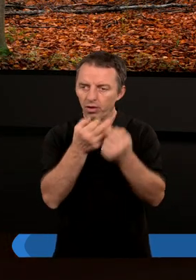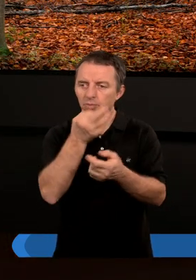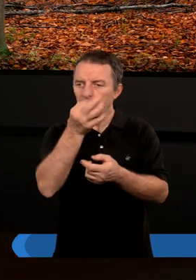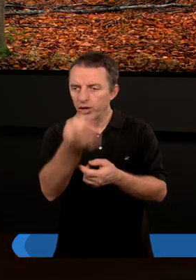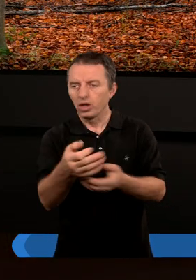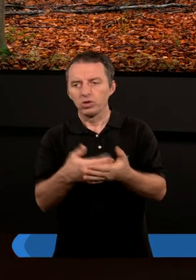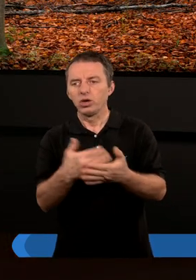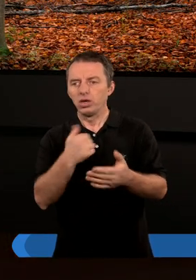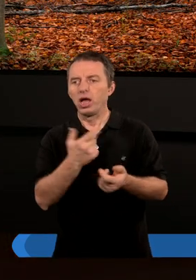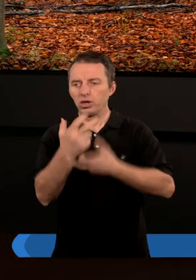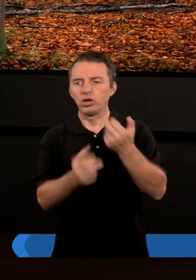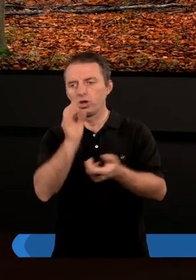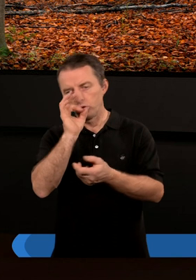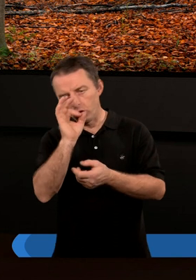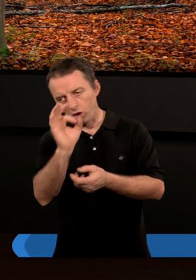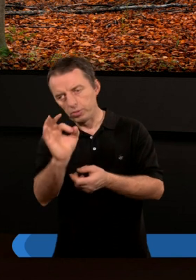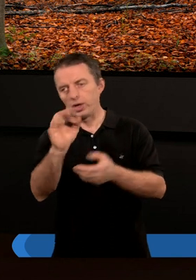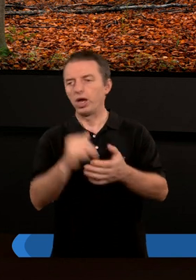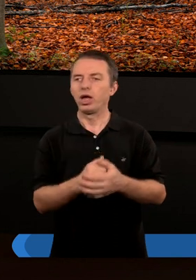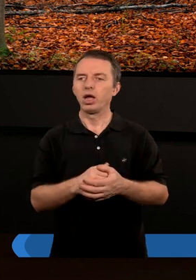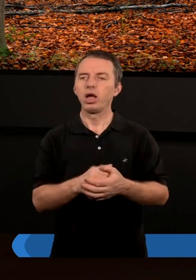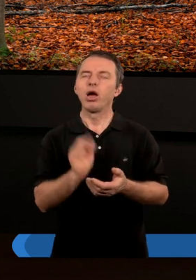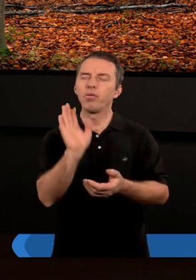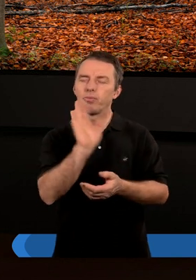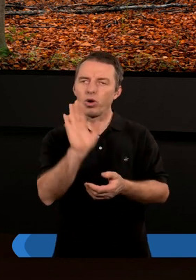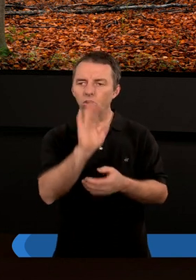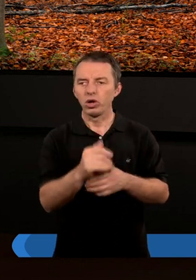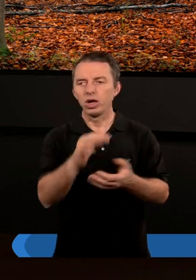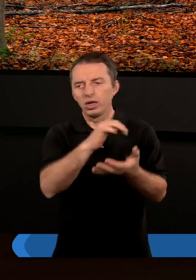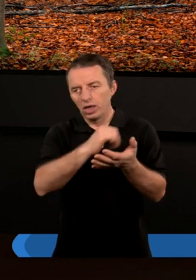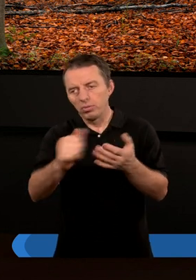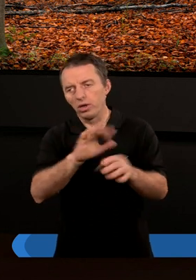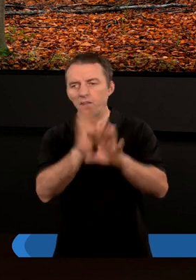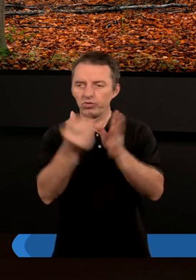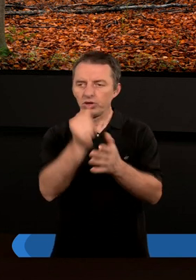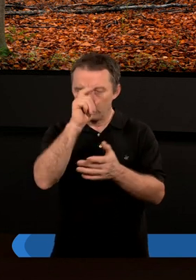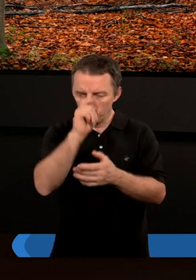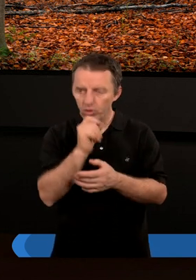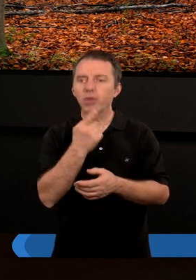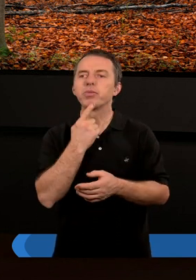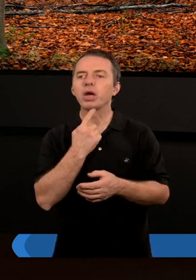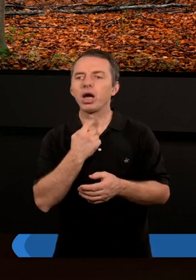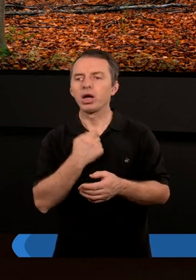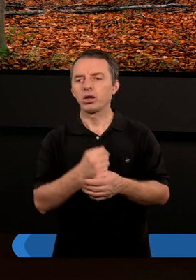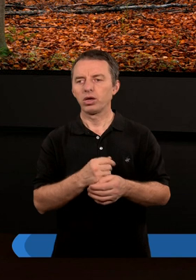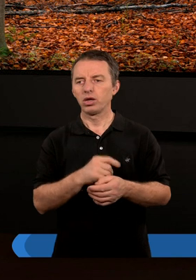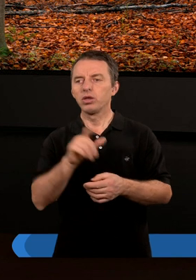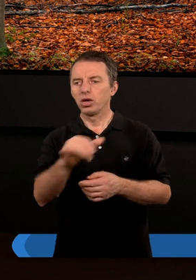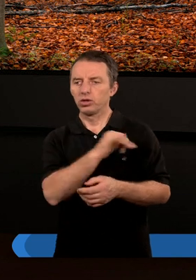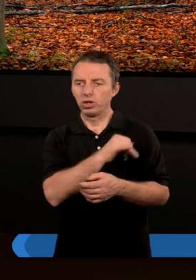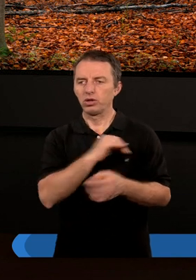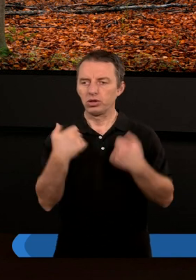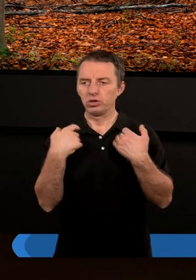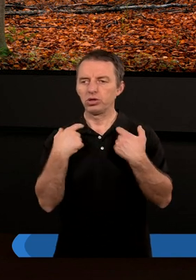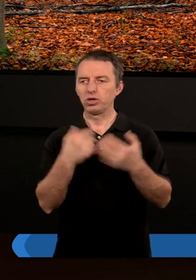pytaniem, dlaczego skoro ja chcę czynić dobrze, to Bóg nie zabiera tych wszystkich złych pragnień. I sobie takie trzy